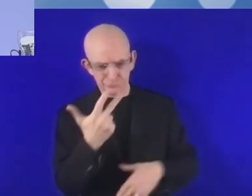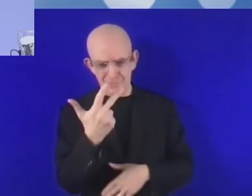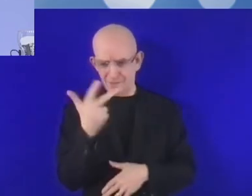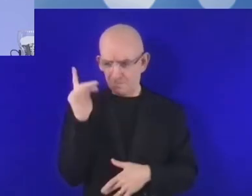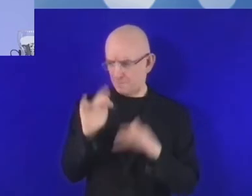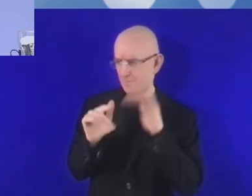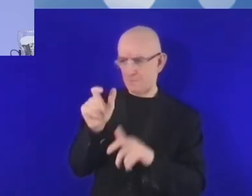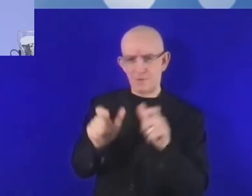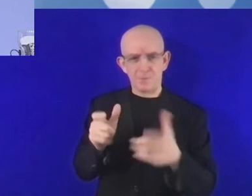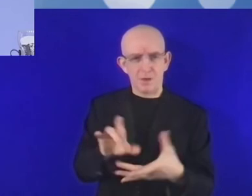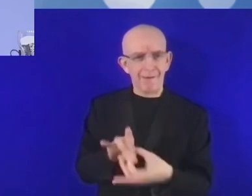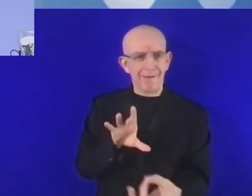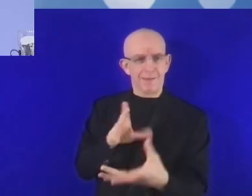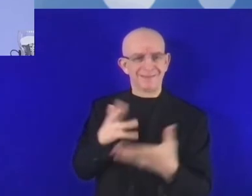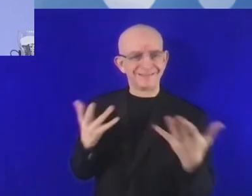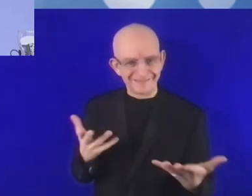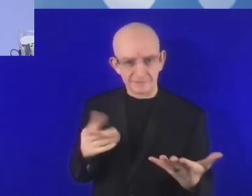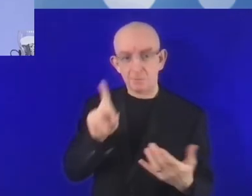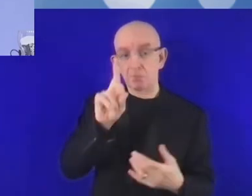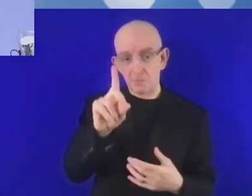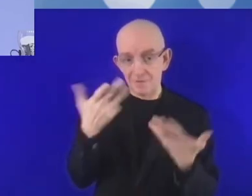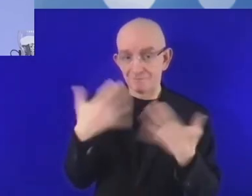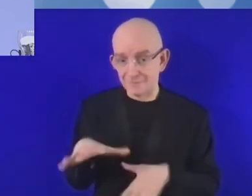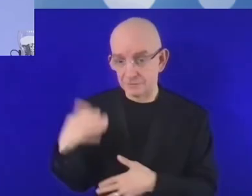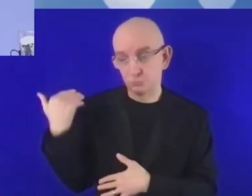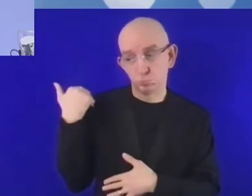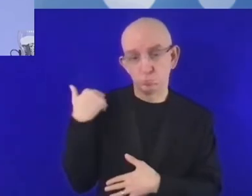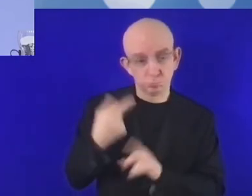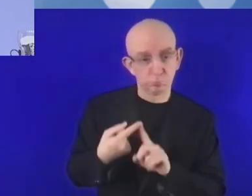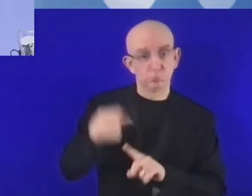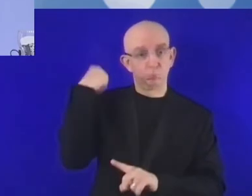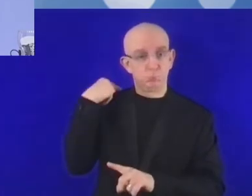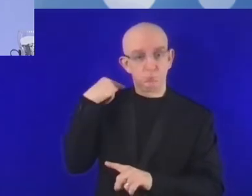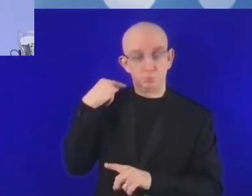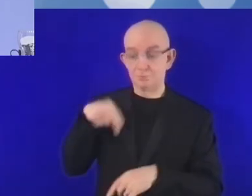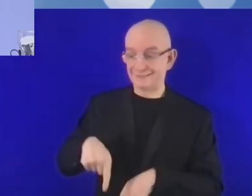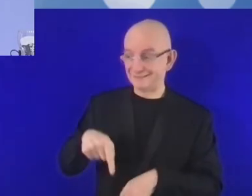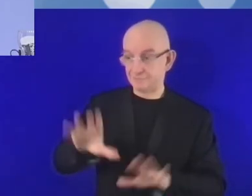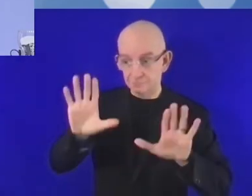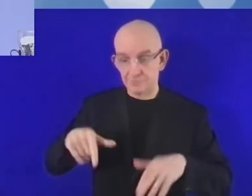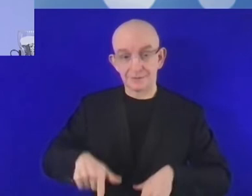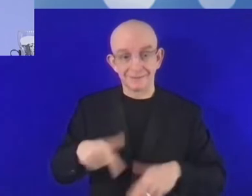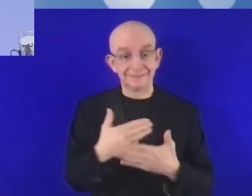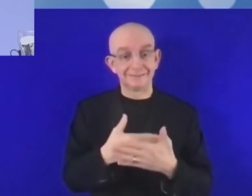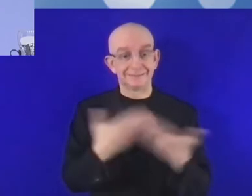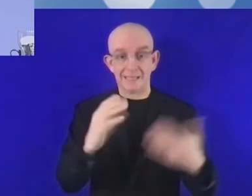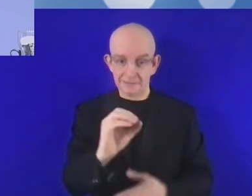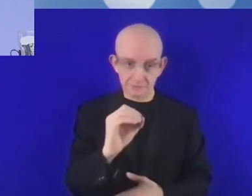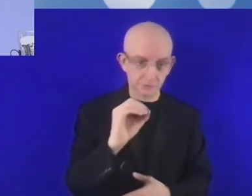z większą odwagą działały w internecie. Chcemy tę przepaść cyfrową